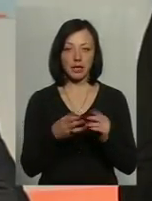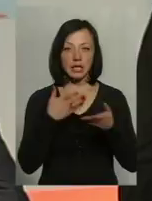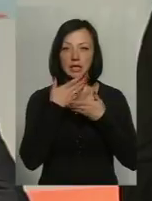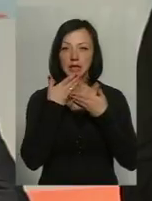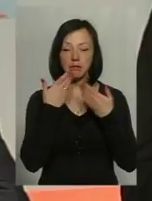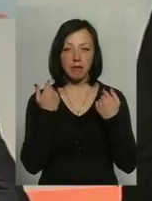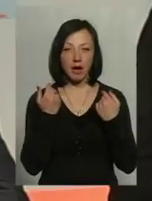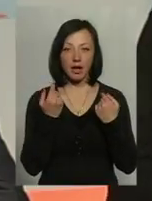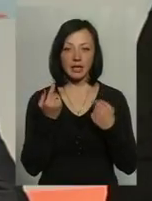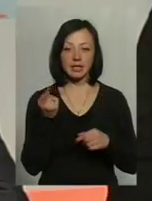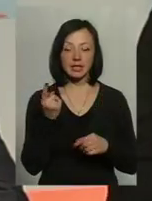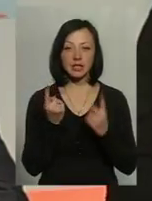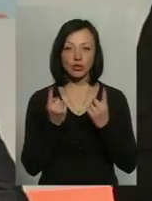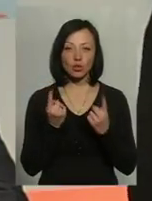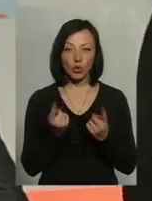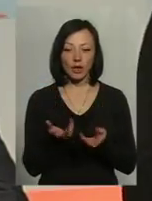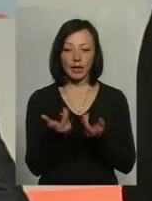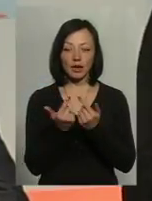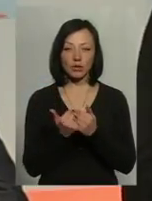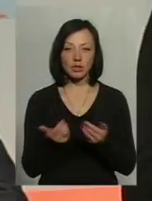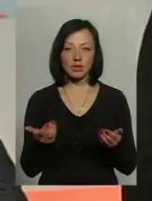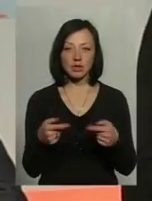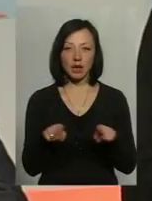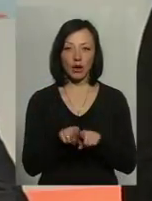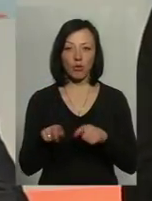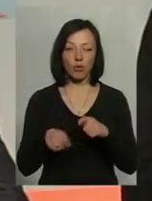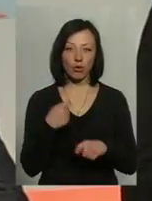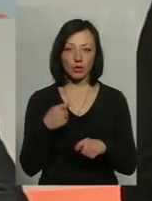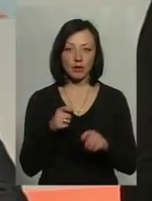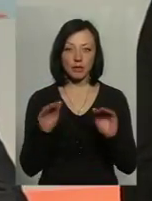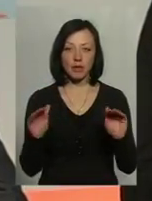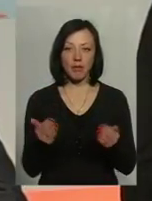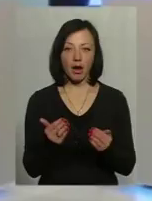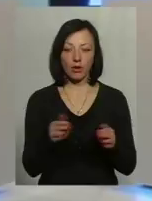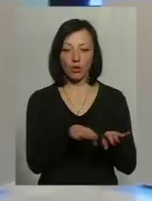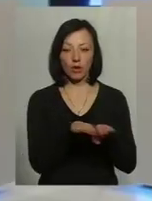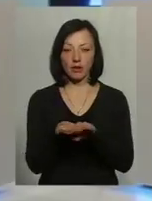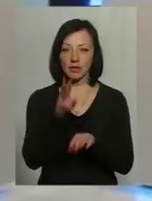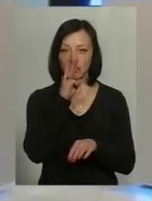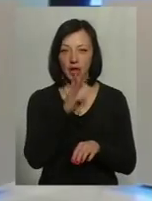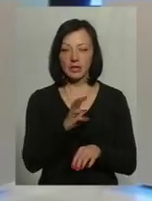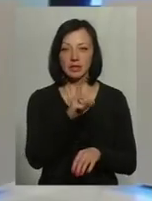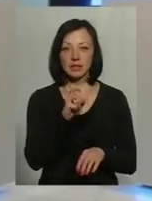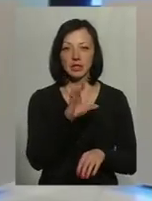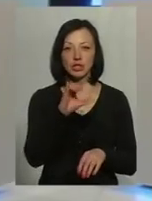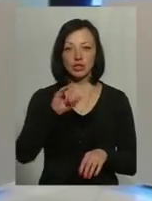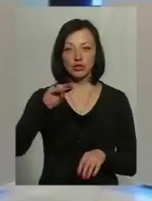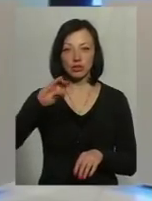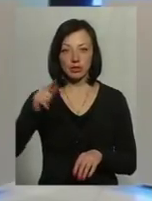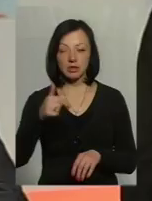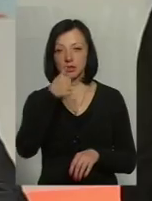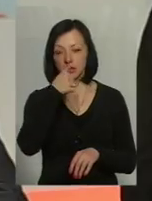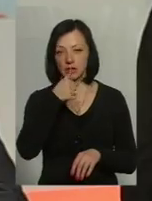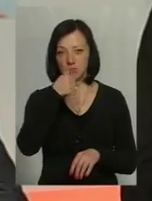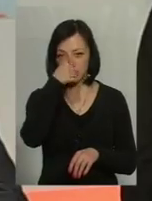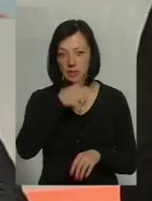немає значної кількості якихось таких порушень щодо мінімальної рівня заробітної плати. За січень місяця я скажу, що в